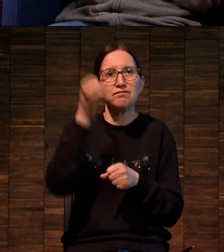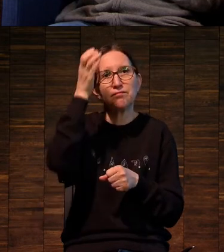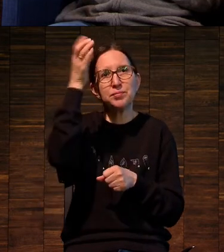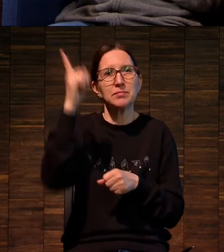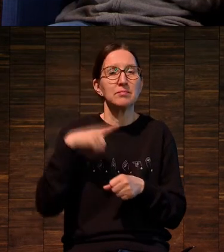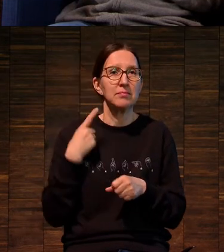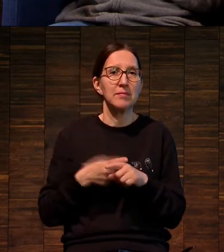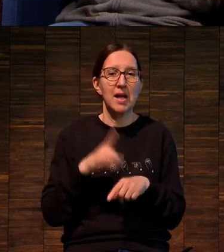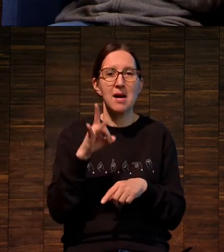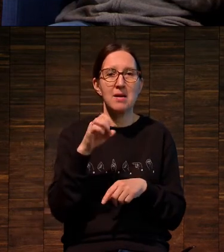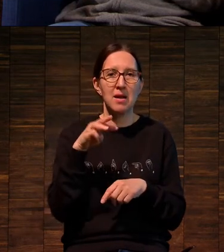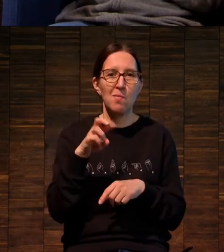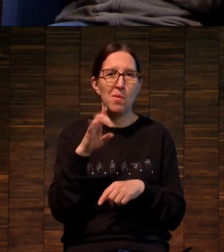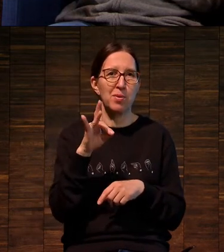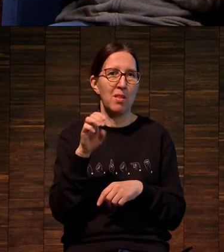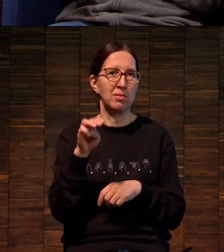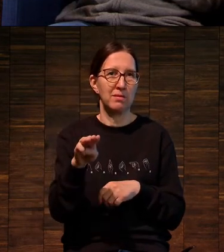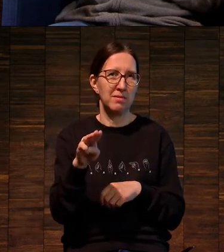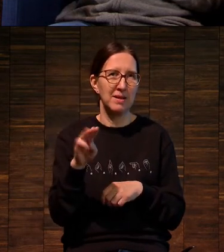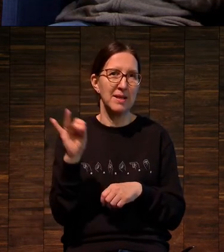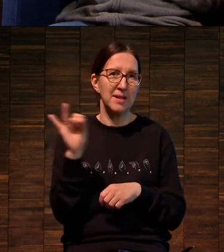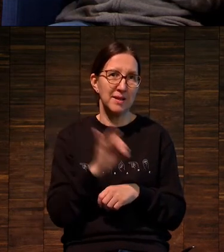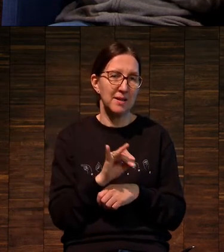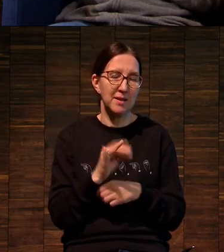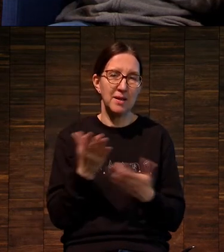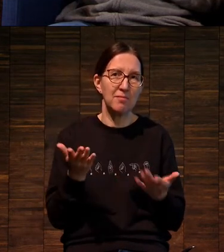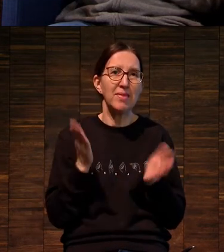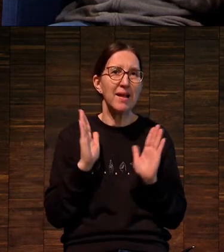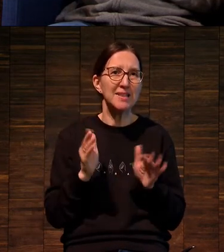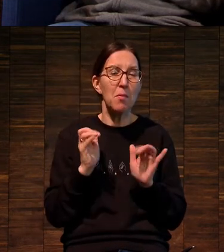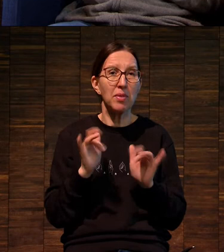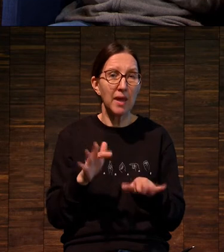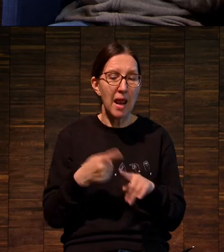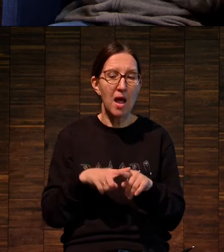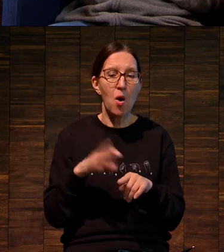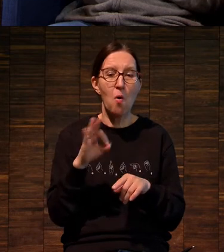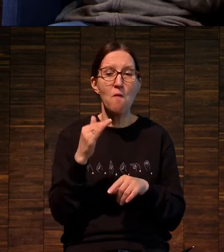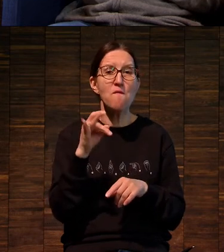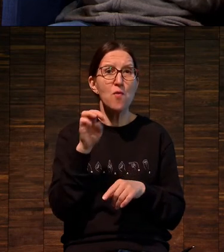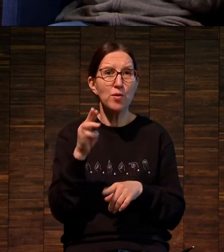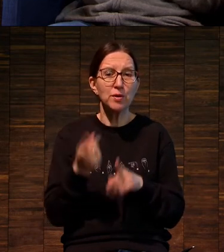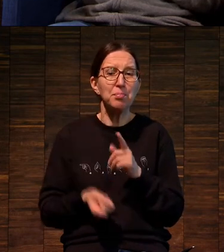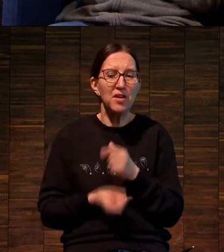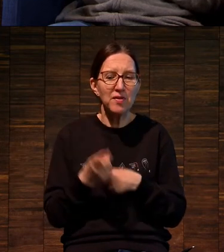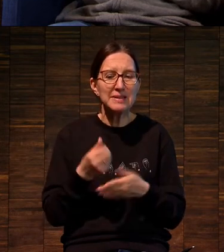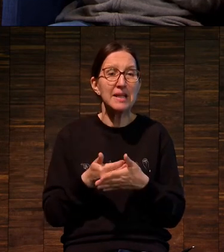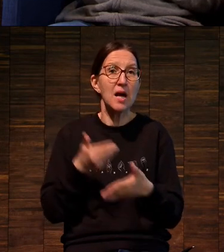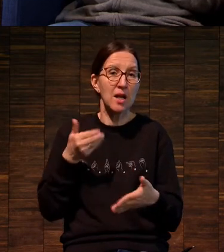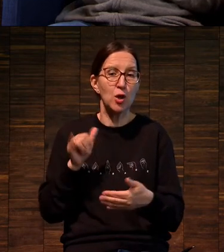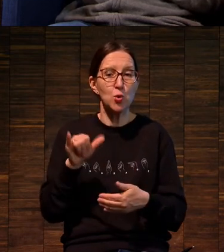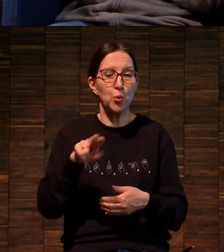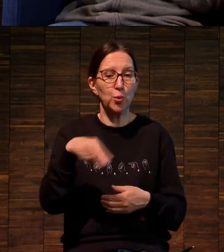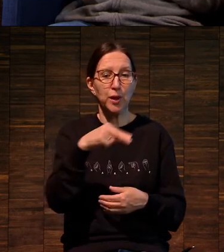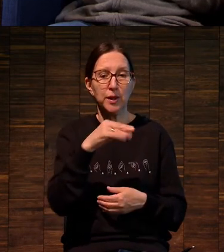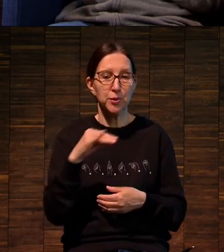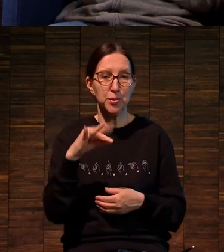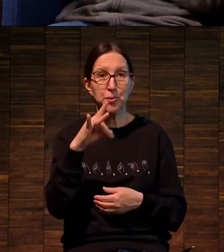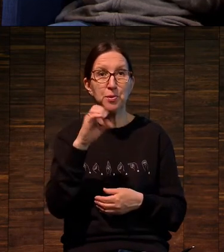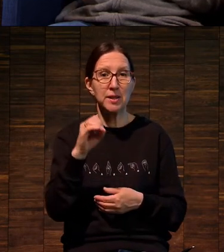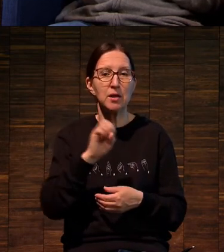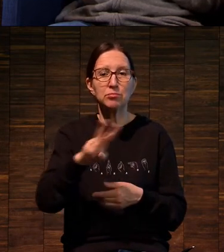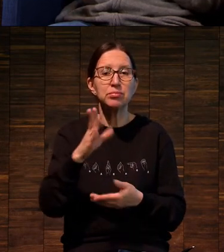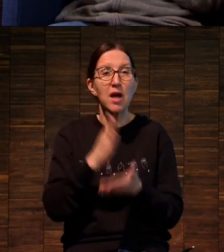Рембрандт. собственно, на самом деле афорт появился раньше. И у Дюрера есть восемь